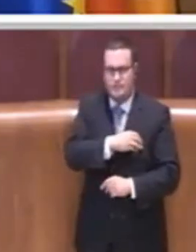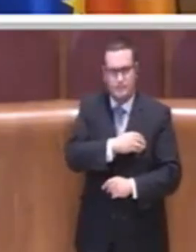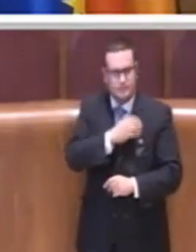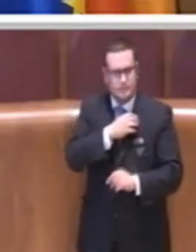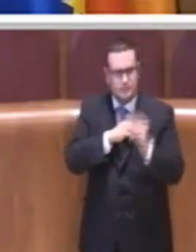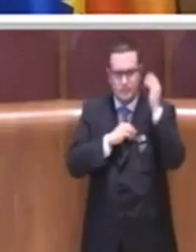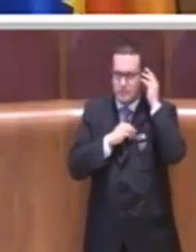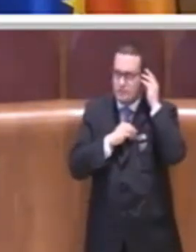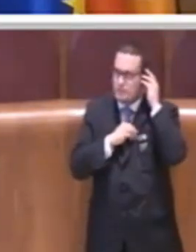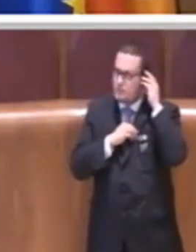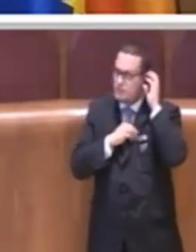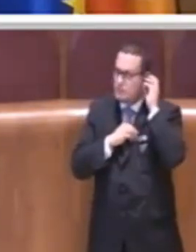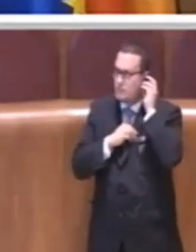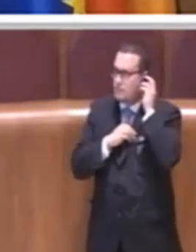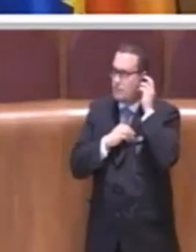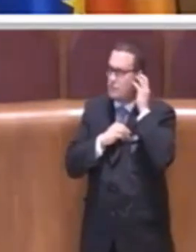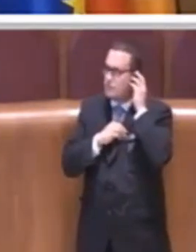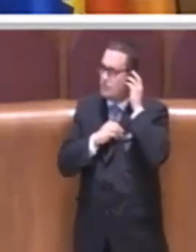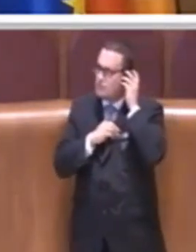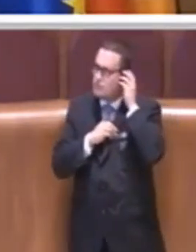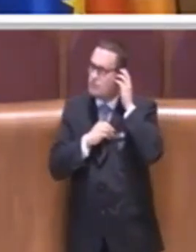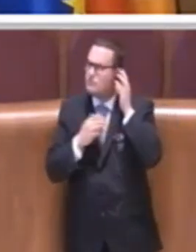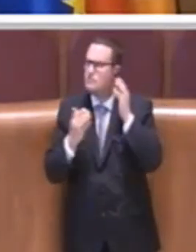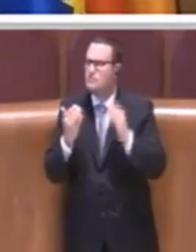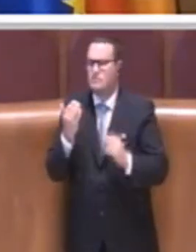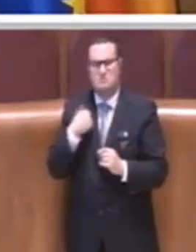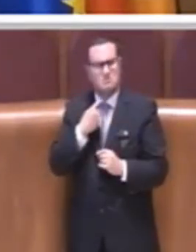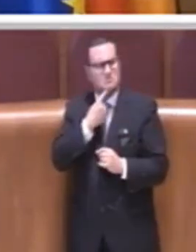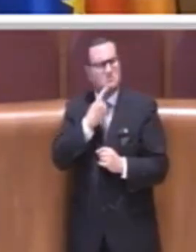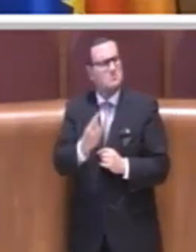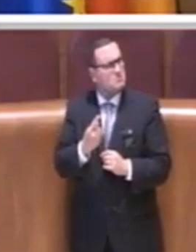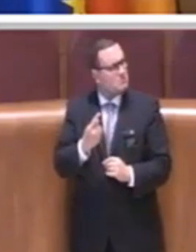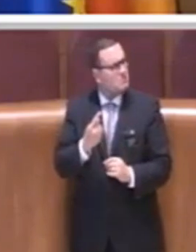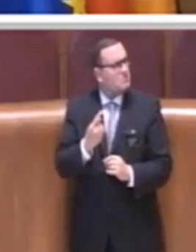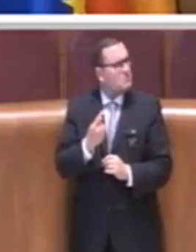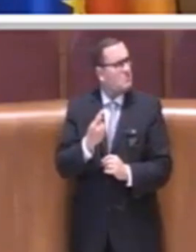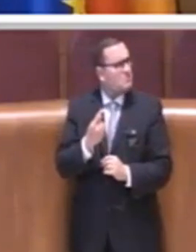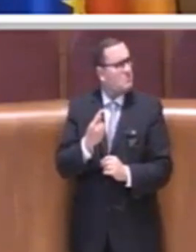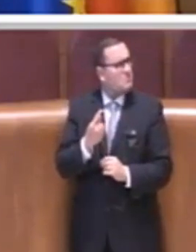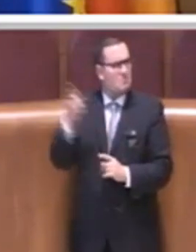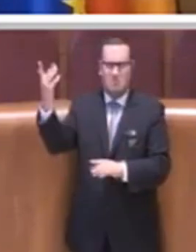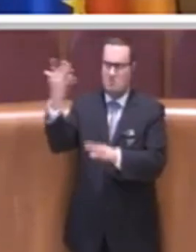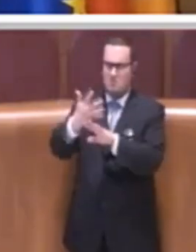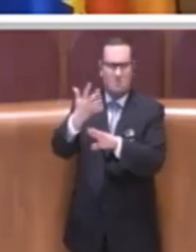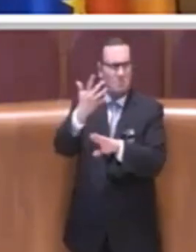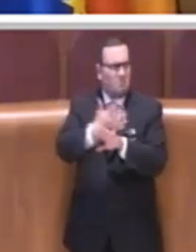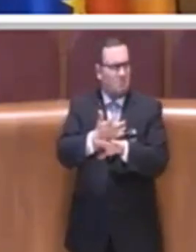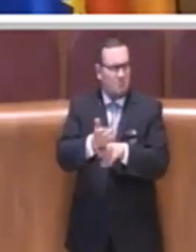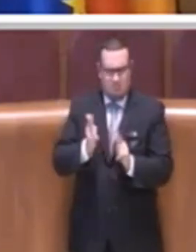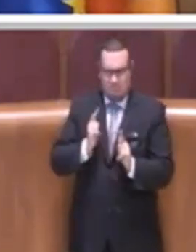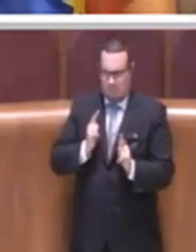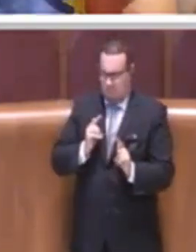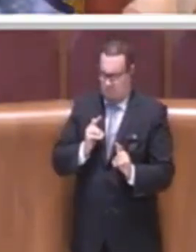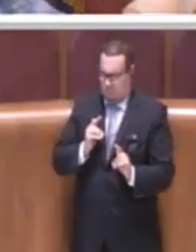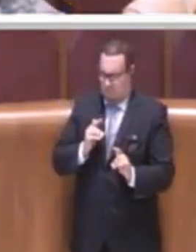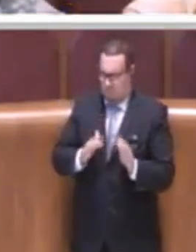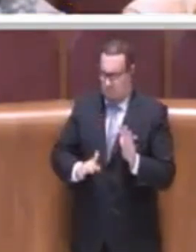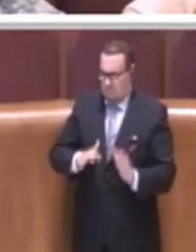Posso dire che gli interventi che ho sentito mi perplimono non poco, perché